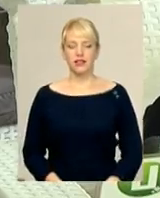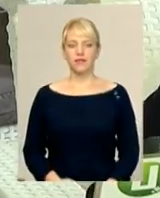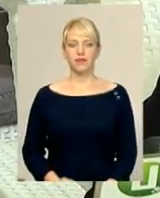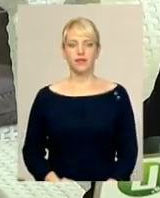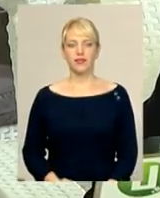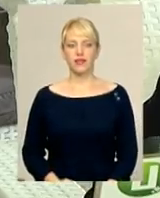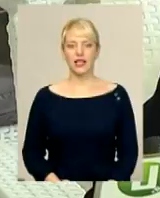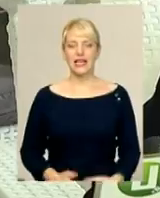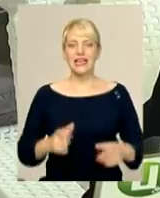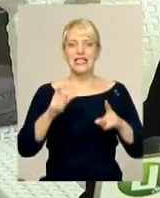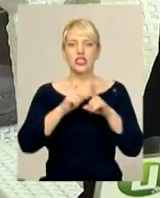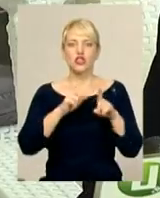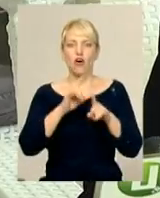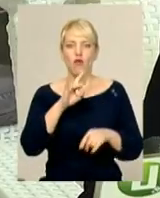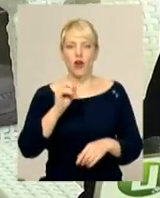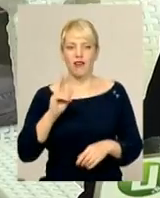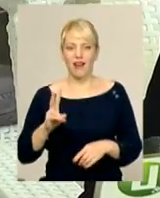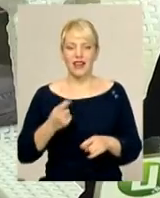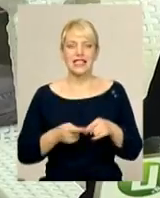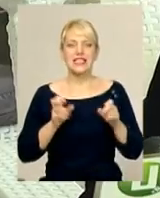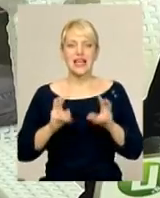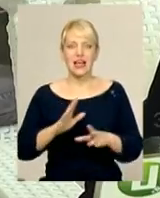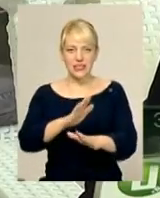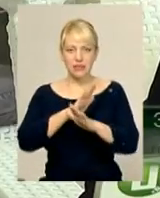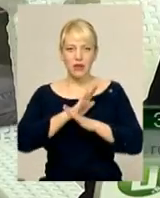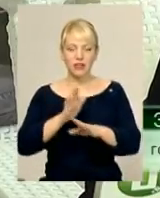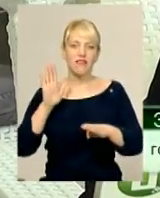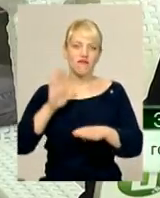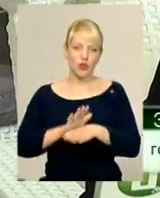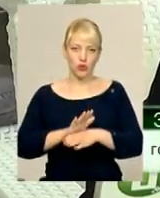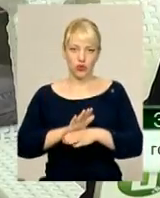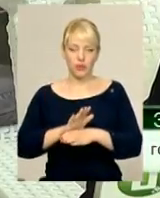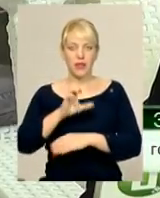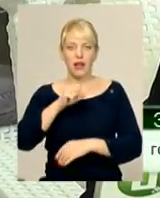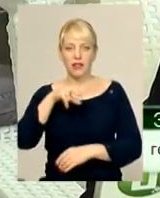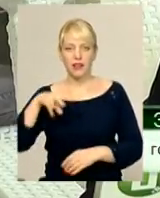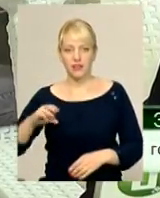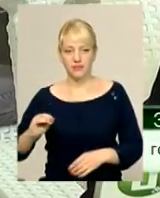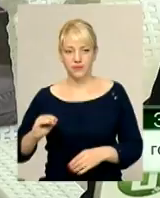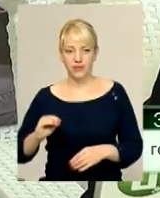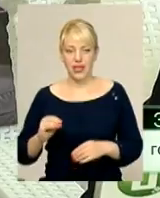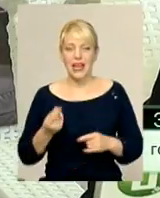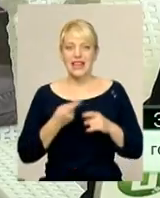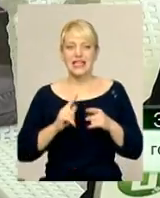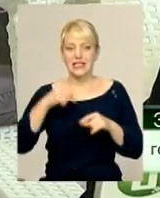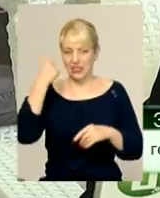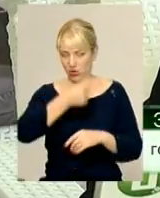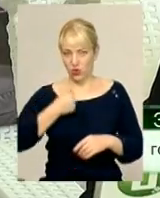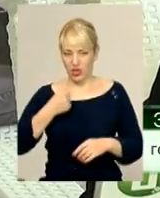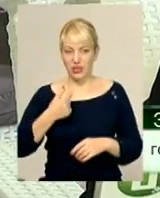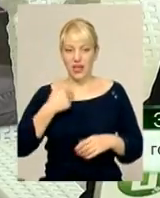слово «рак» – це як смертний вирок. Але за ці роки я